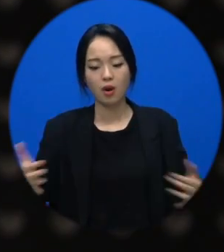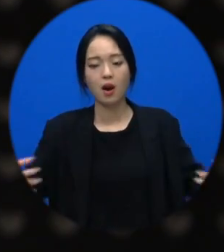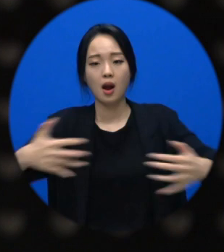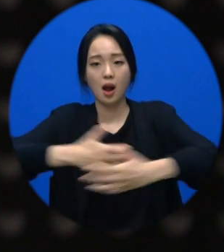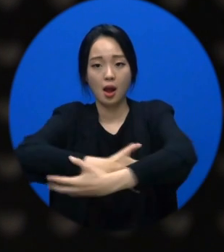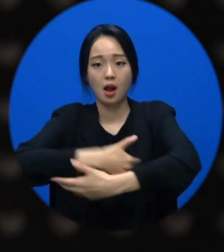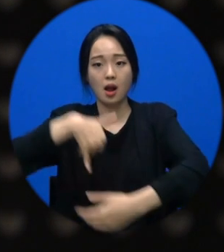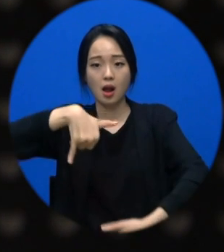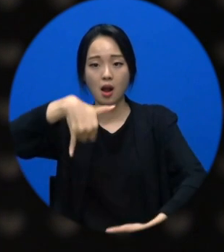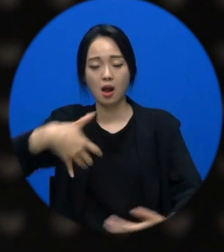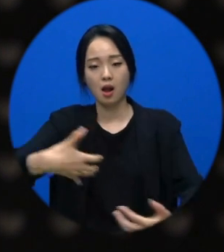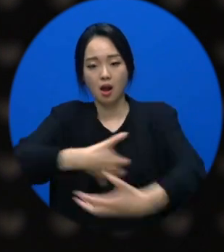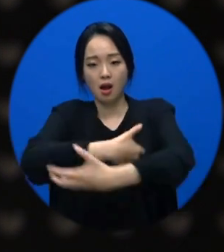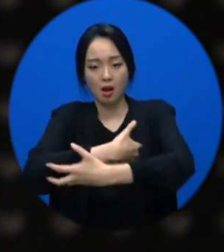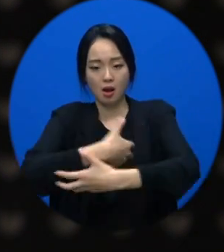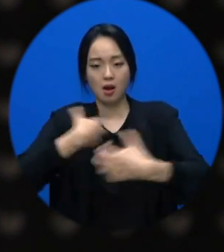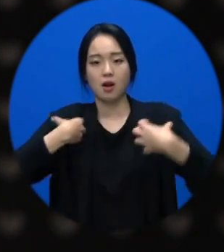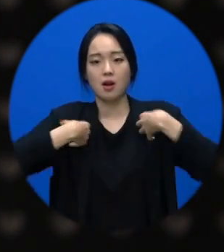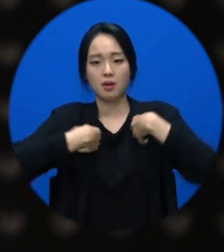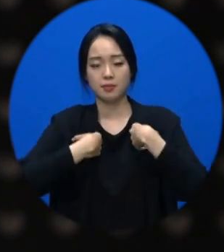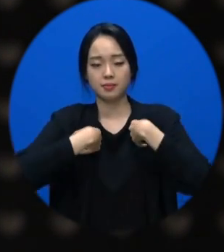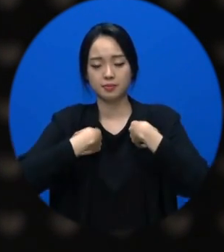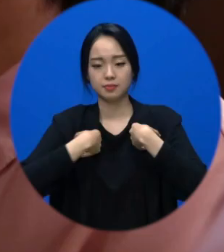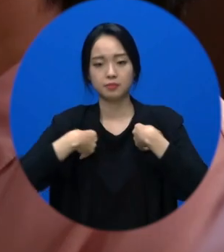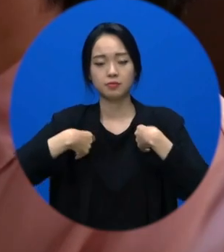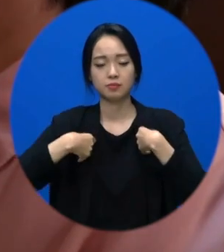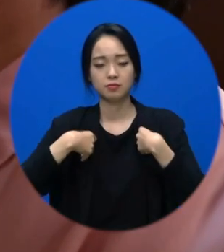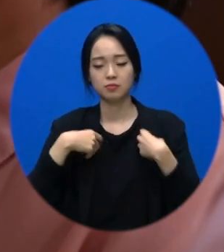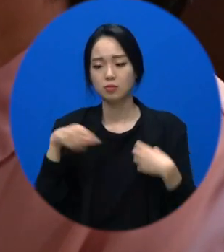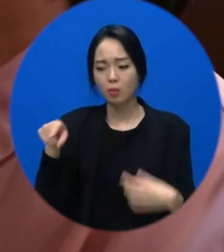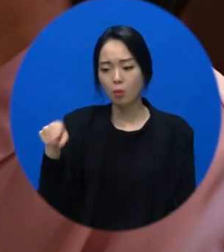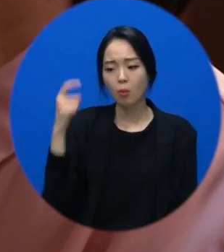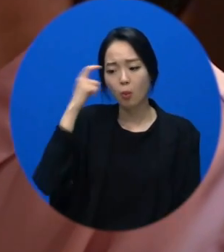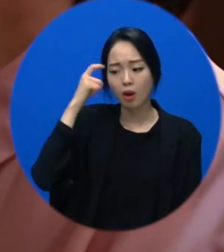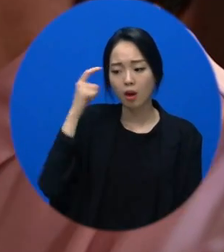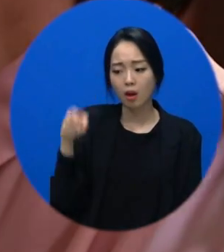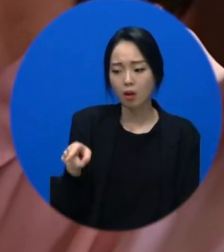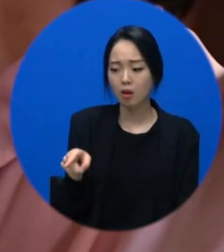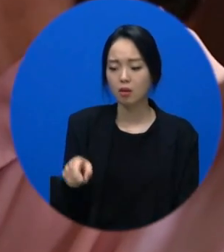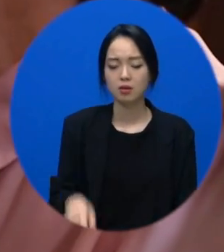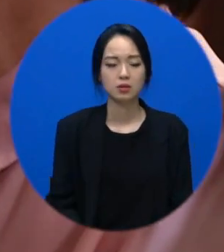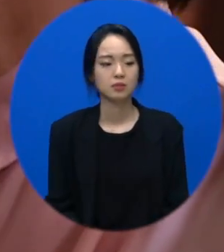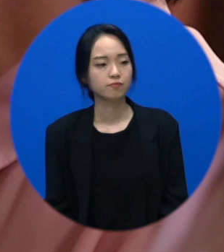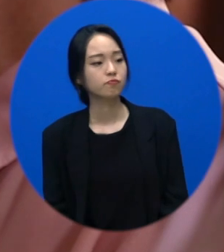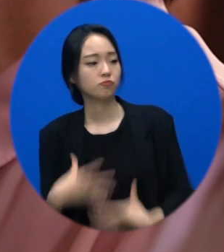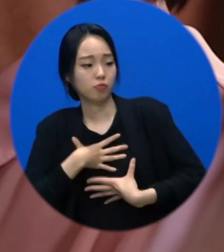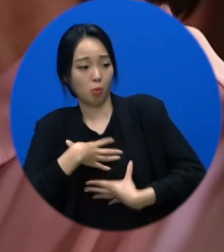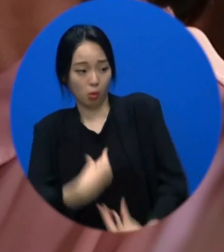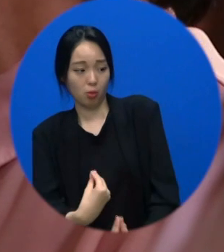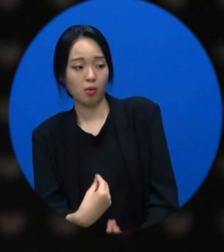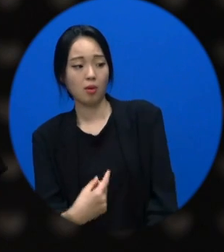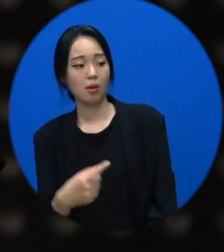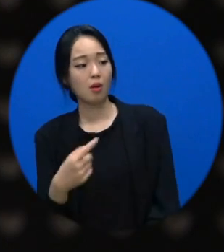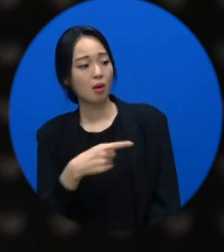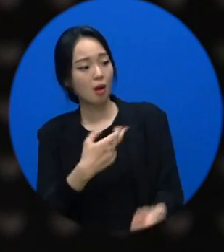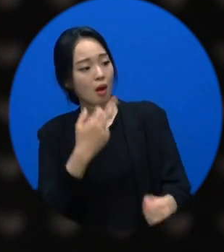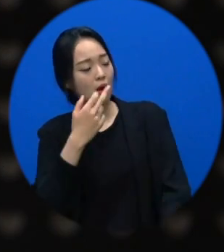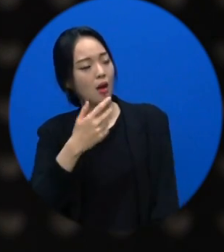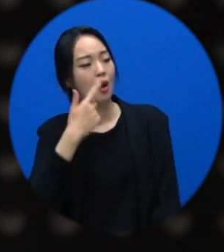야 너 왜 앞으로 가방을 메? 그랬더니 한마디 딱 하더라고요. 아빠도 해봐요. 너무 편해요. 네. 가방을 앞으로 메 봤어요. 어머